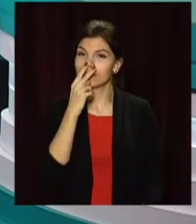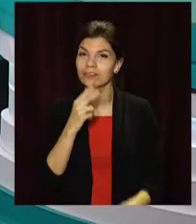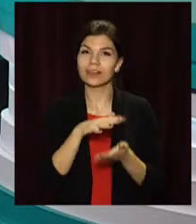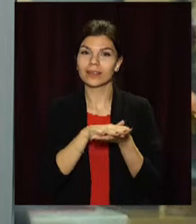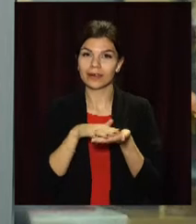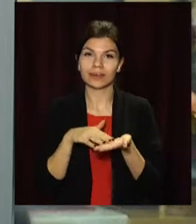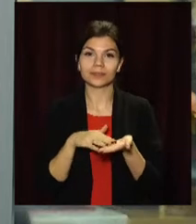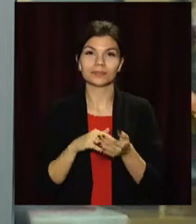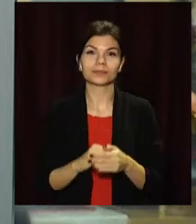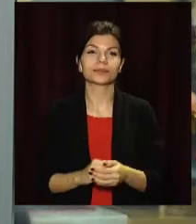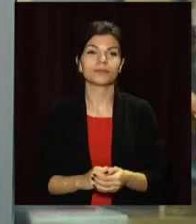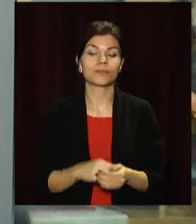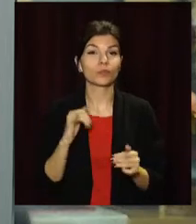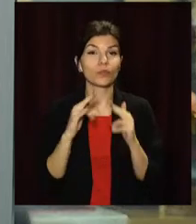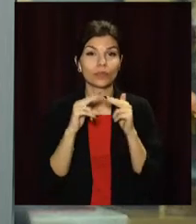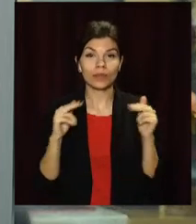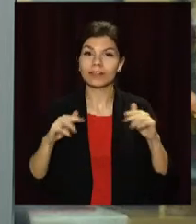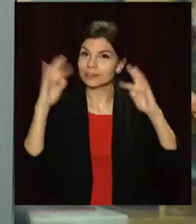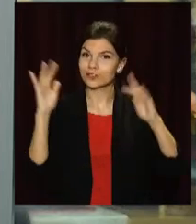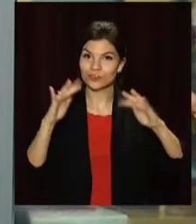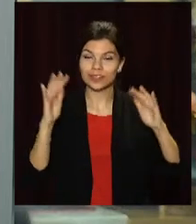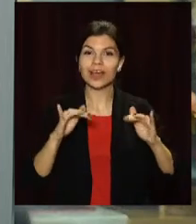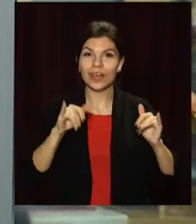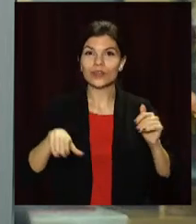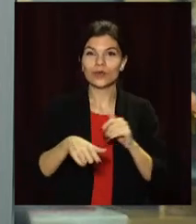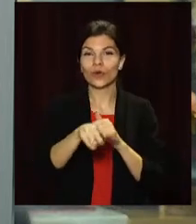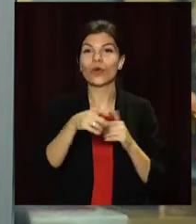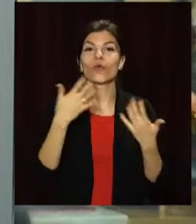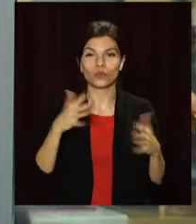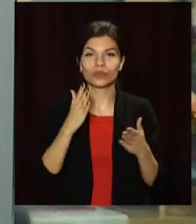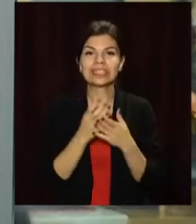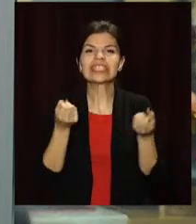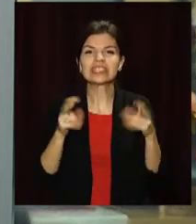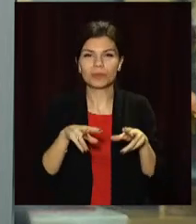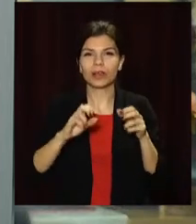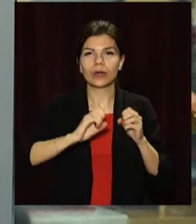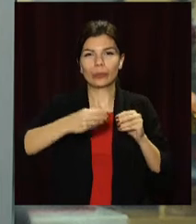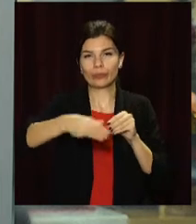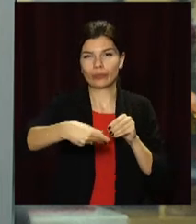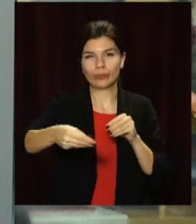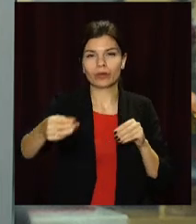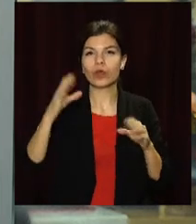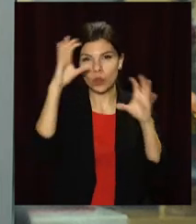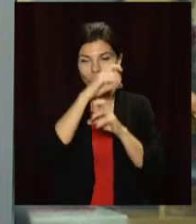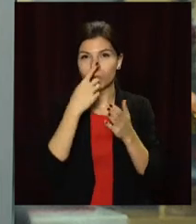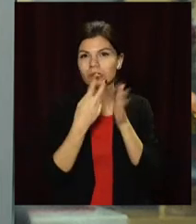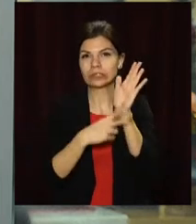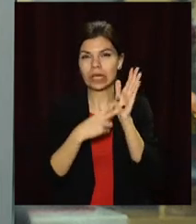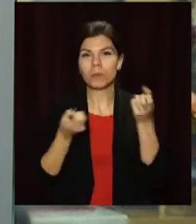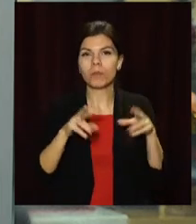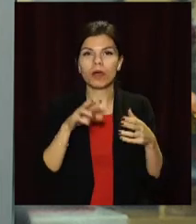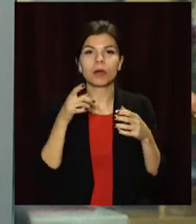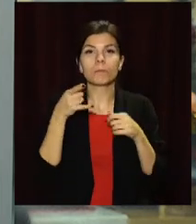далі. У Дніпрі засніжило і на дороги вийшла спецтехніка. Вночі у Дніпрі працювало понад 70 снігоприбиральних